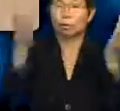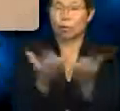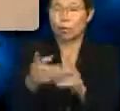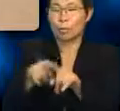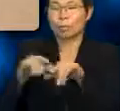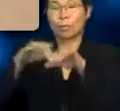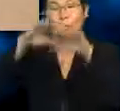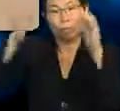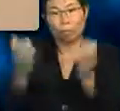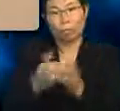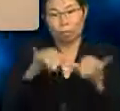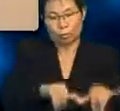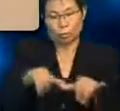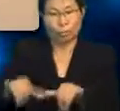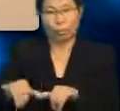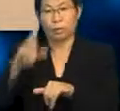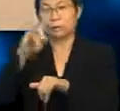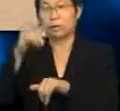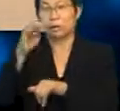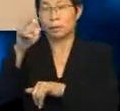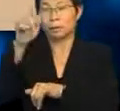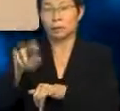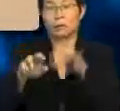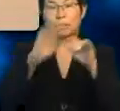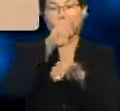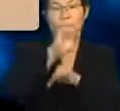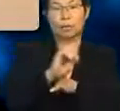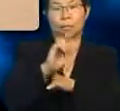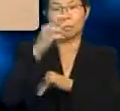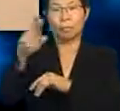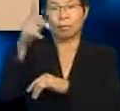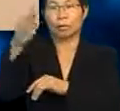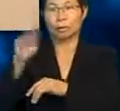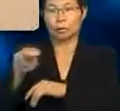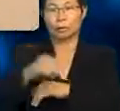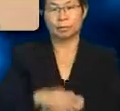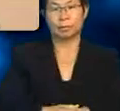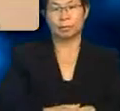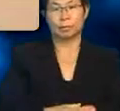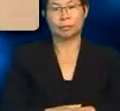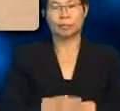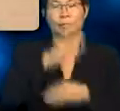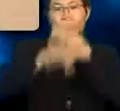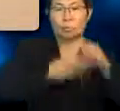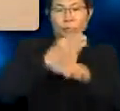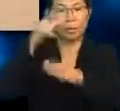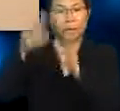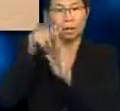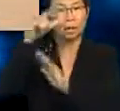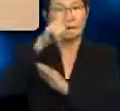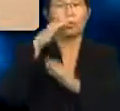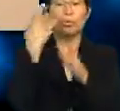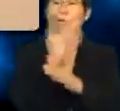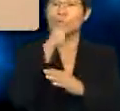Ukuran diameternya ialah 40,000 kilometer. Bumi kelihatan berwarna